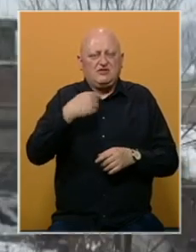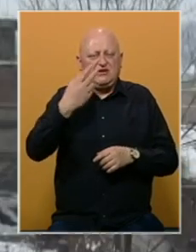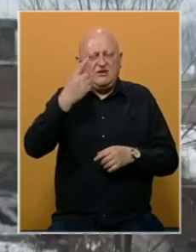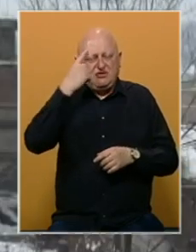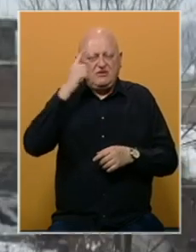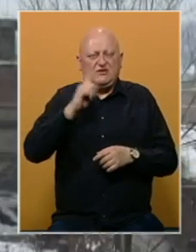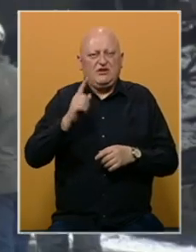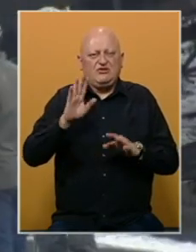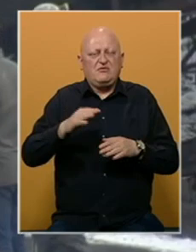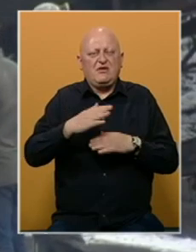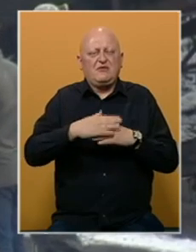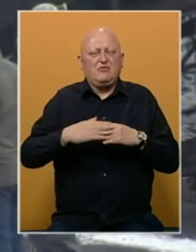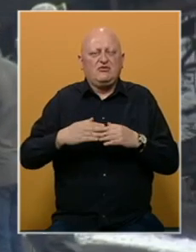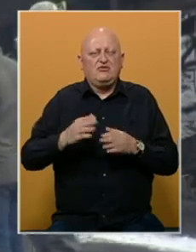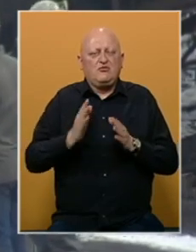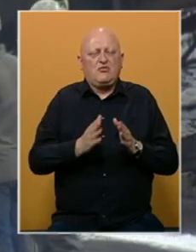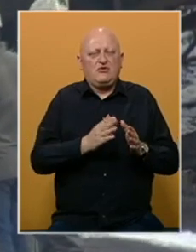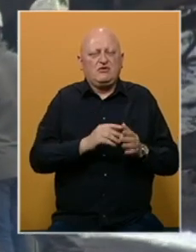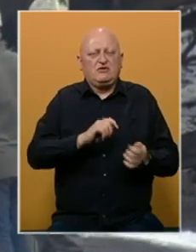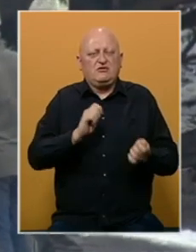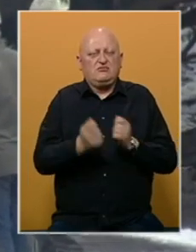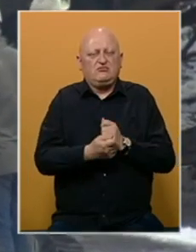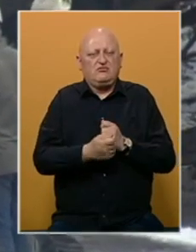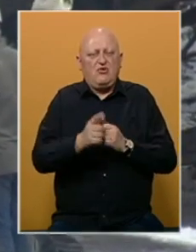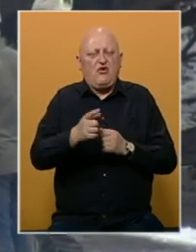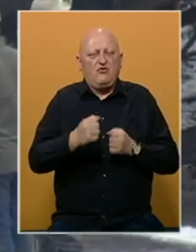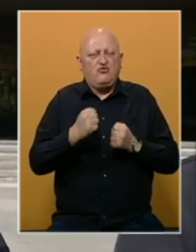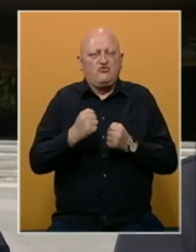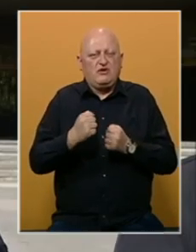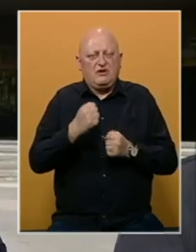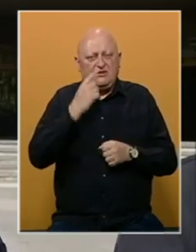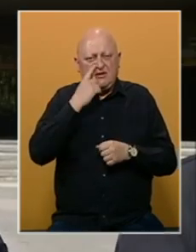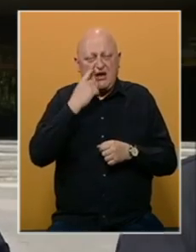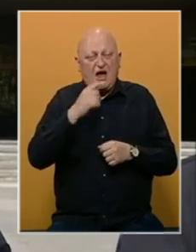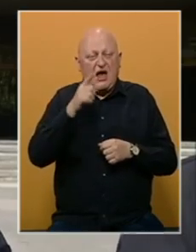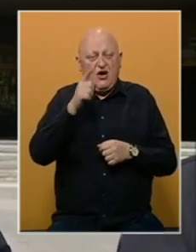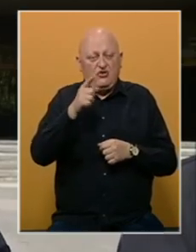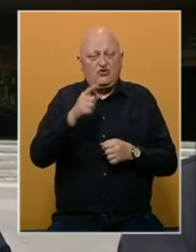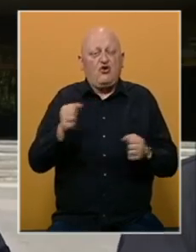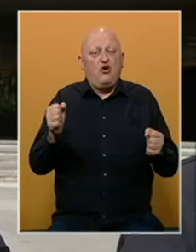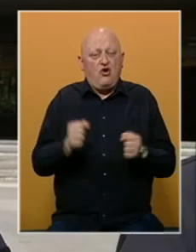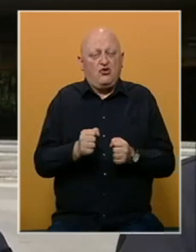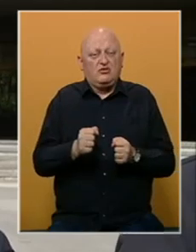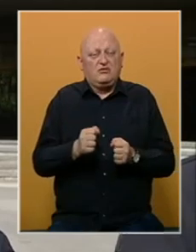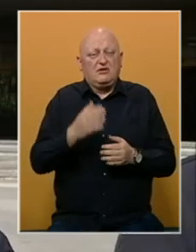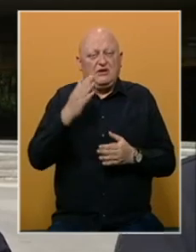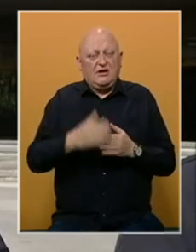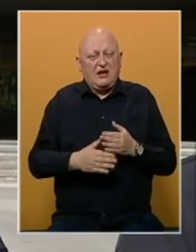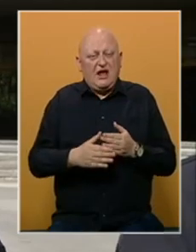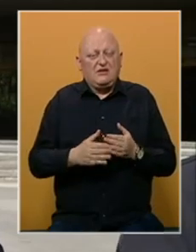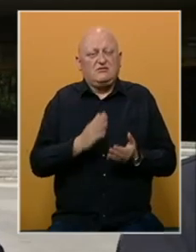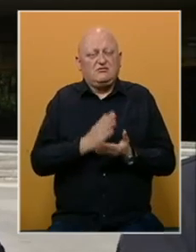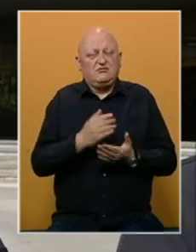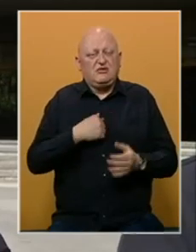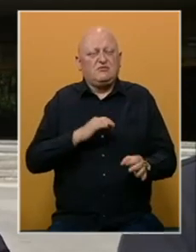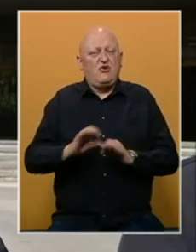znanja da neće imati milosti u procesu restruktuiranja ovog rudnika. Ako je to zbilja krajnja najmjera, mi smo